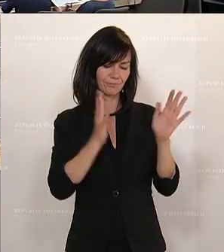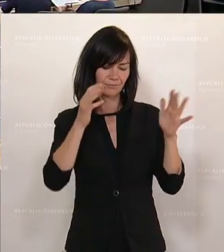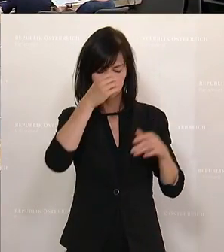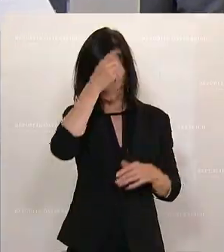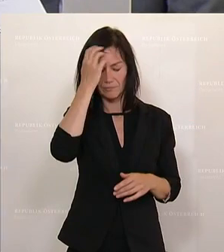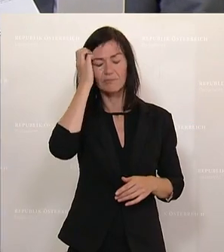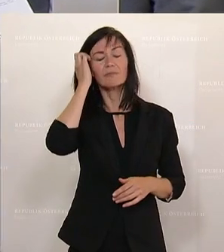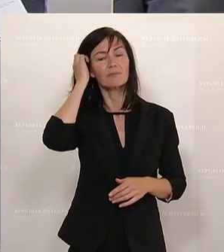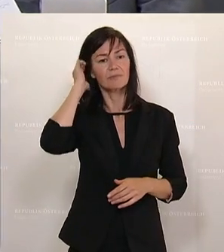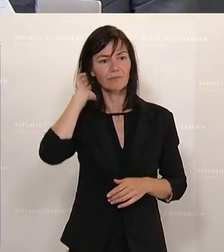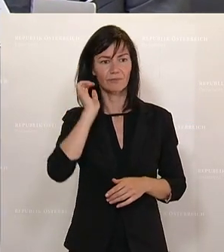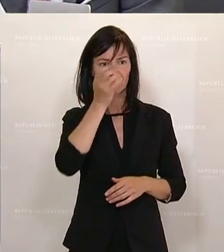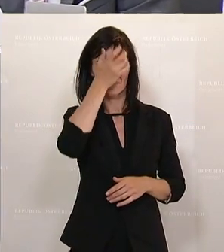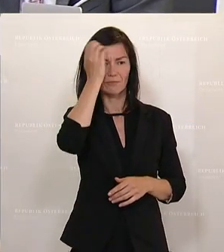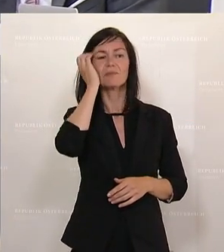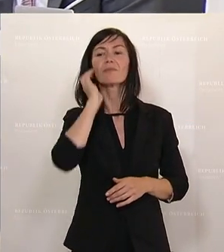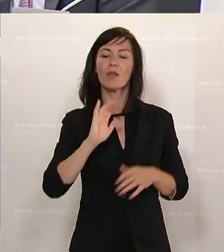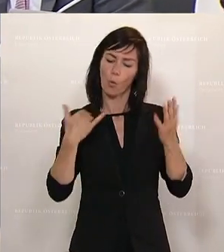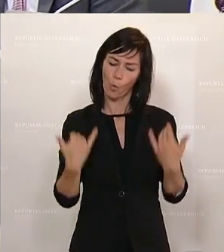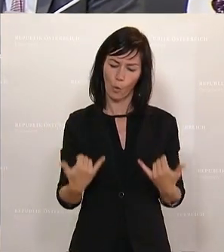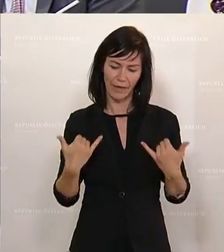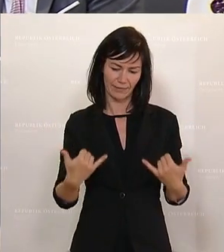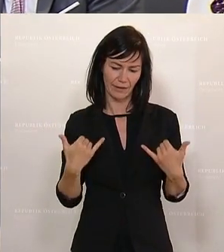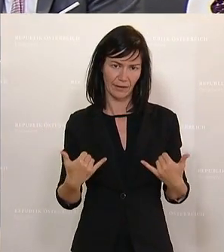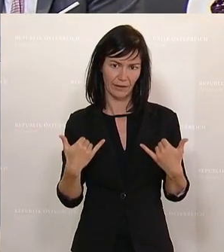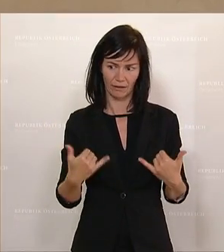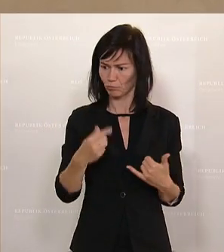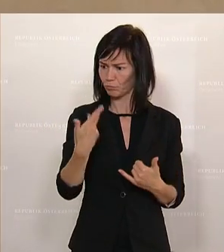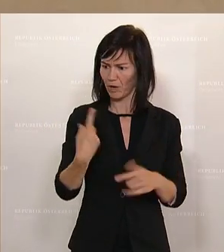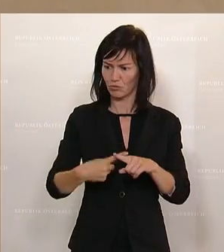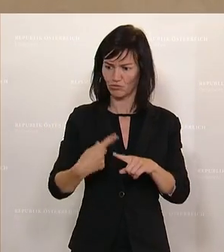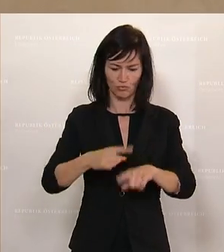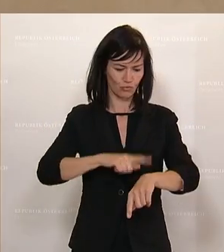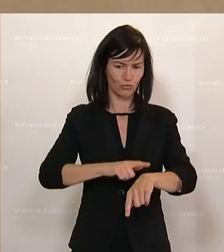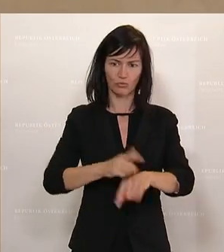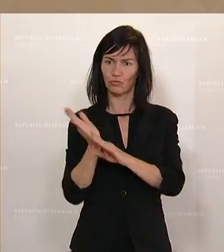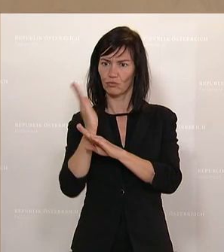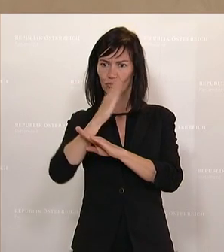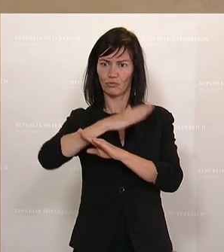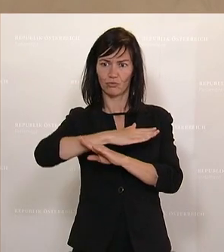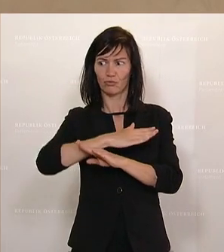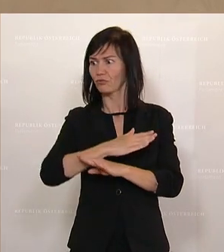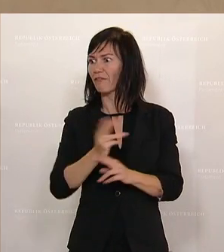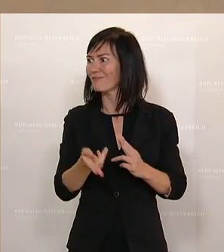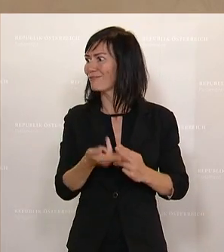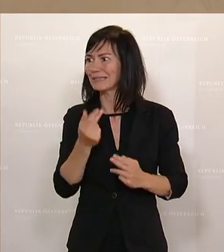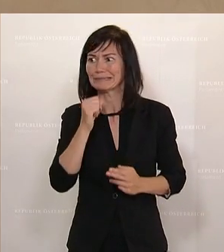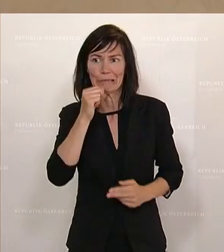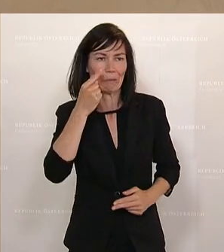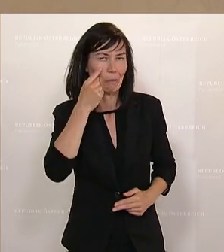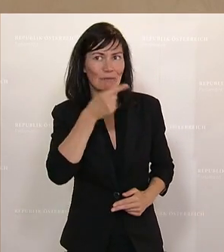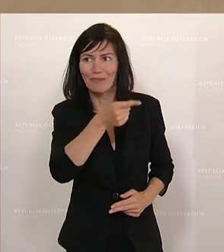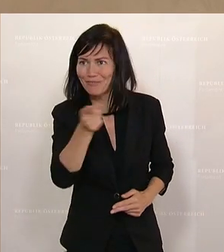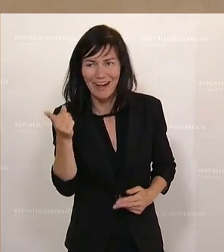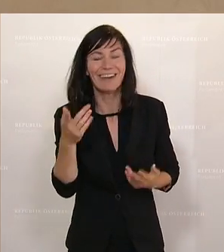Wir haben heute vor einigen Stunden, es ist fast unbemerkt geblieben, auch beschlossen